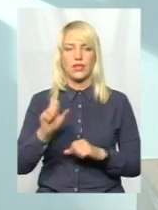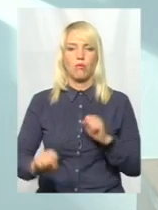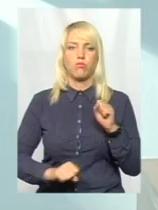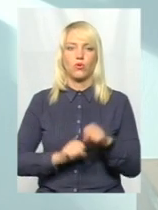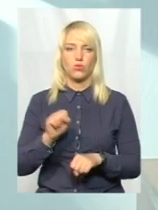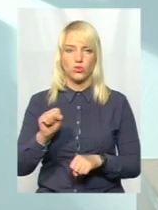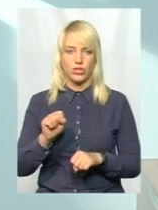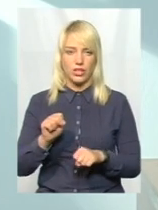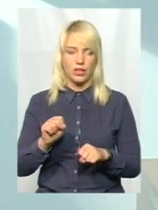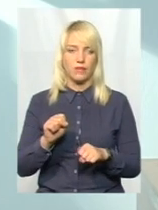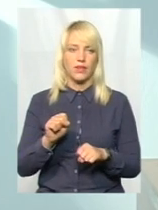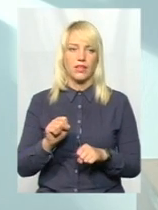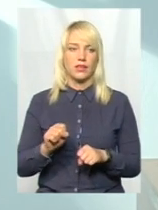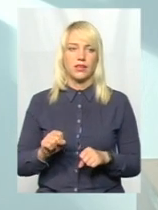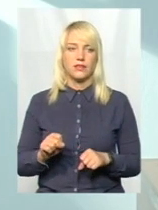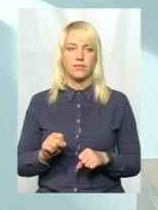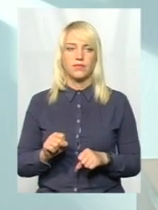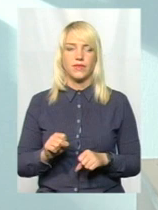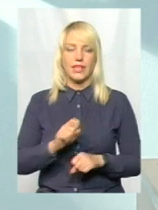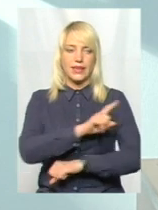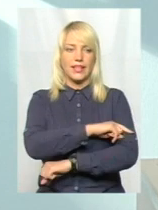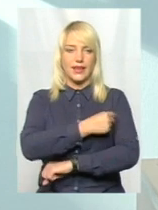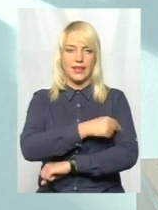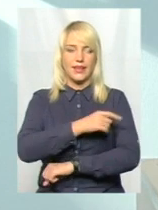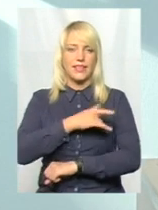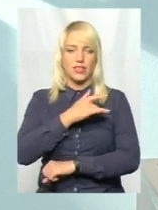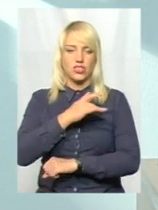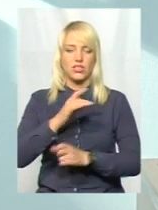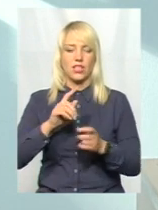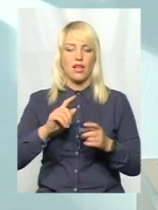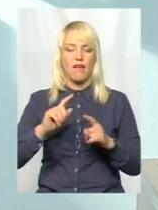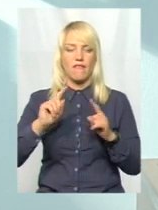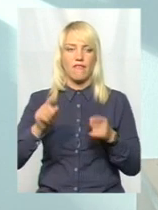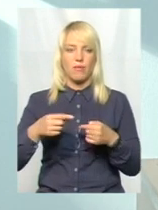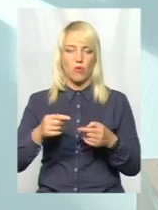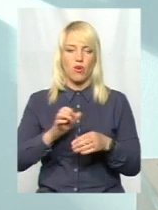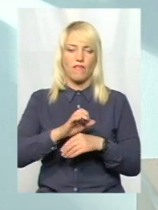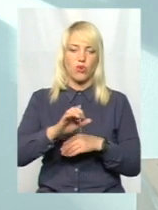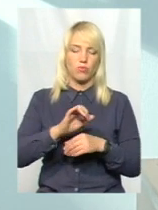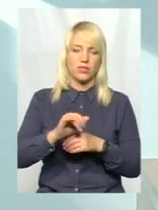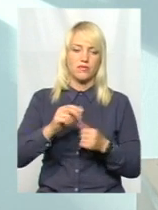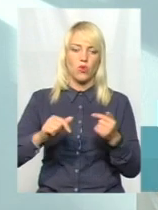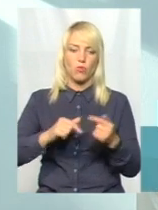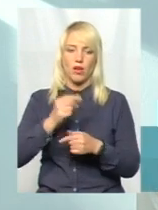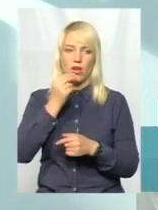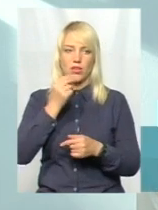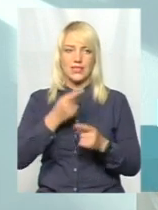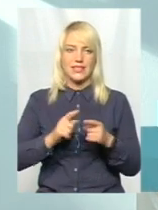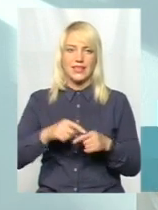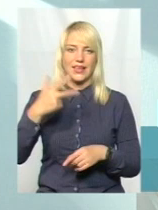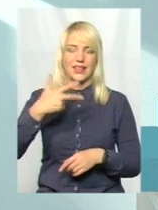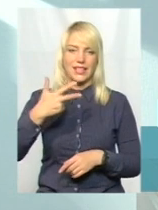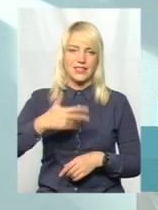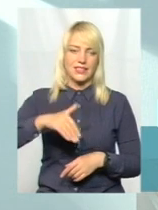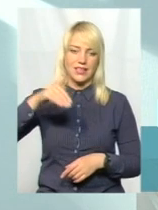встановлених норм законодавства, гігієнічних вимог до виробництва та обігу харчових продуктів. Це більше 30 тисяч гривень.